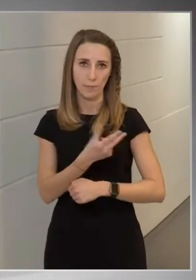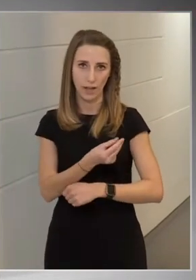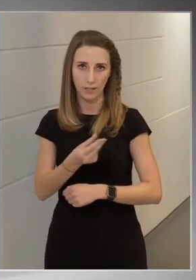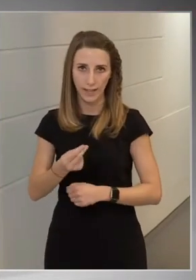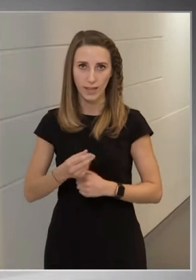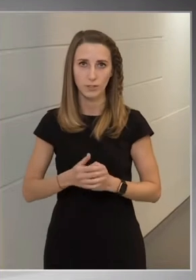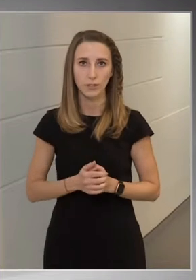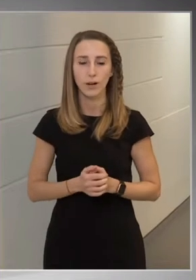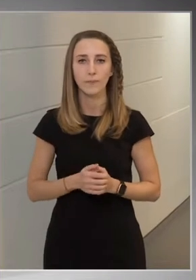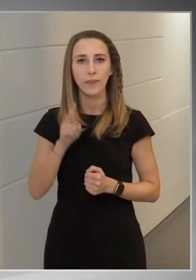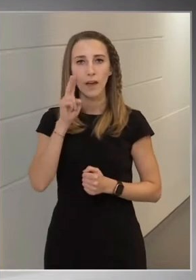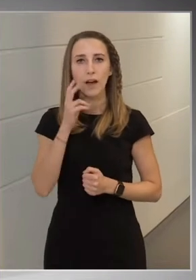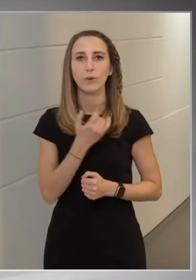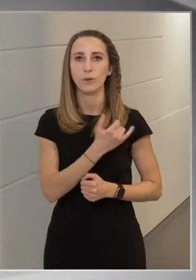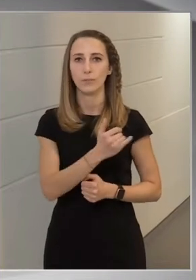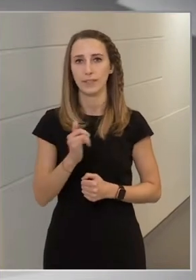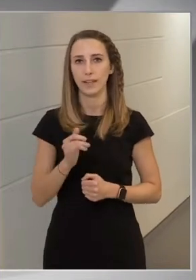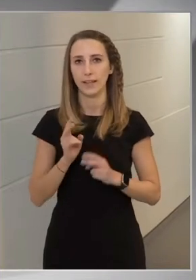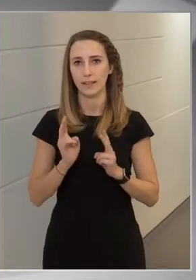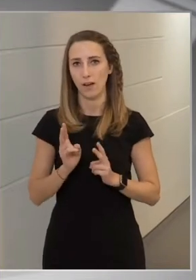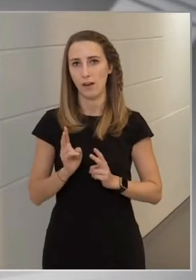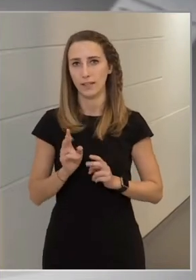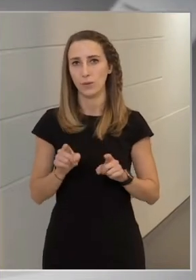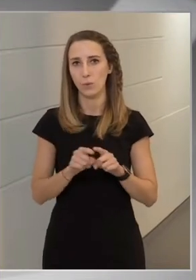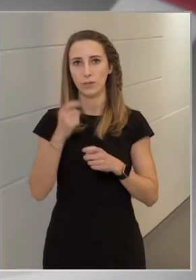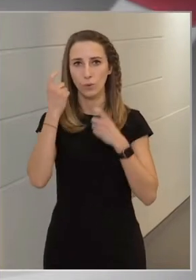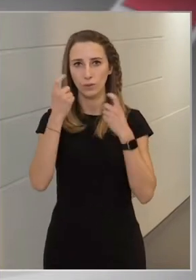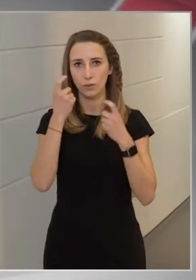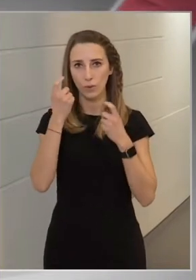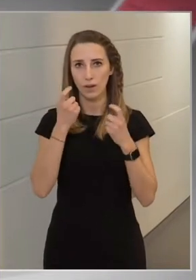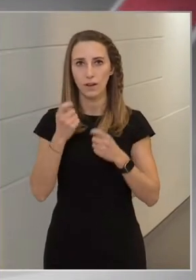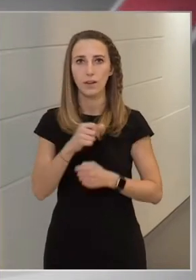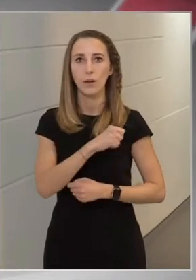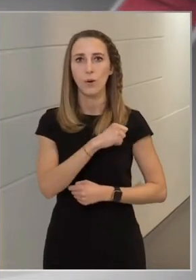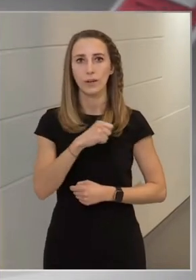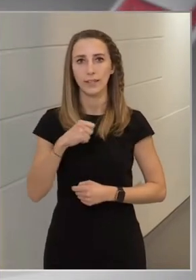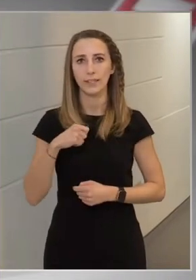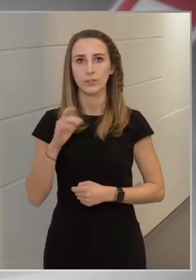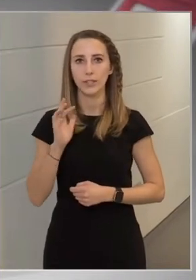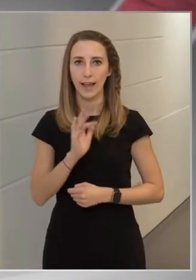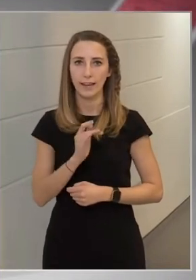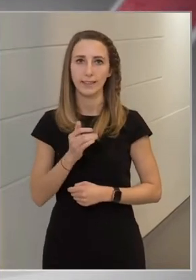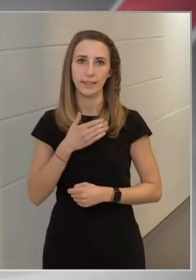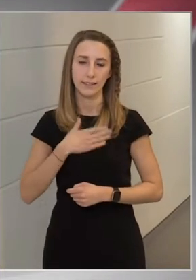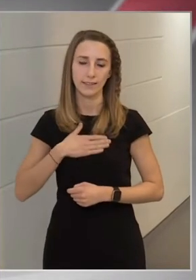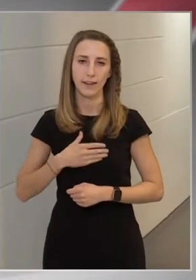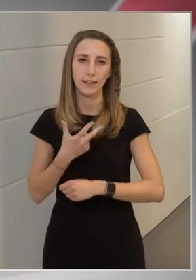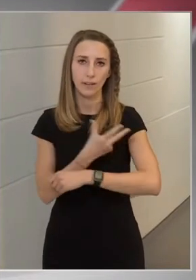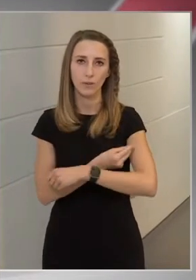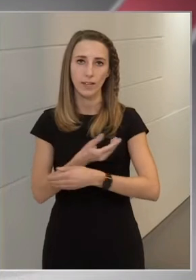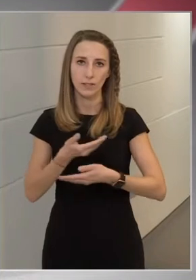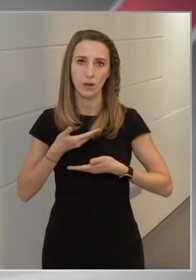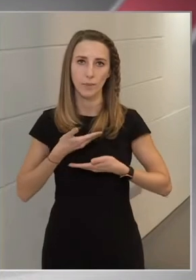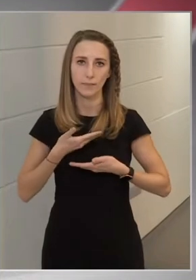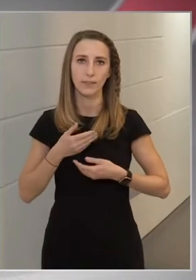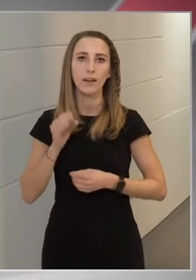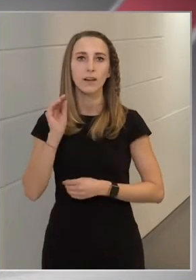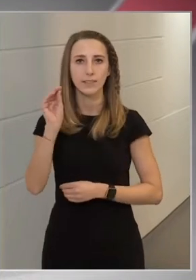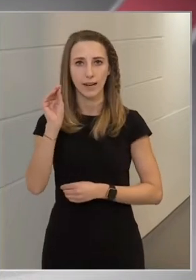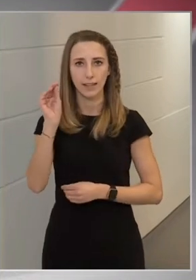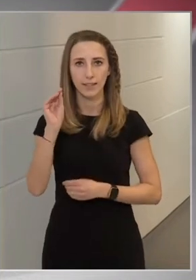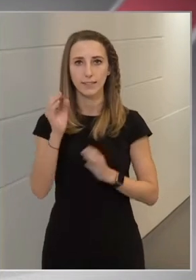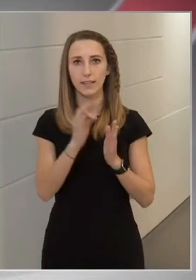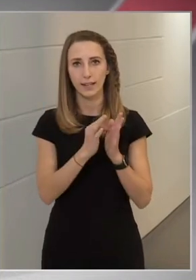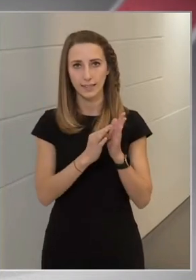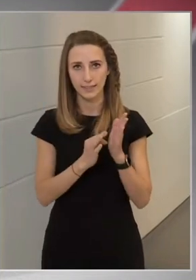beadása, akkor mindenki, aki úgy gondolja, hogy az önkéntesség ellenére szeretne oltást kapni, az jelentkezzen,